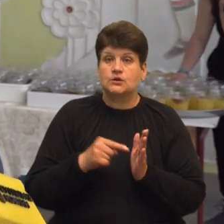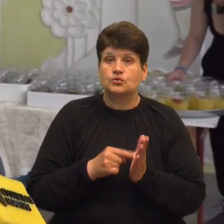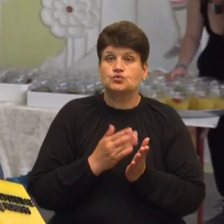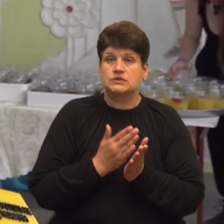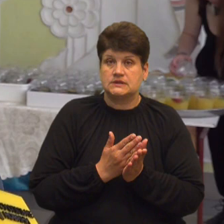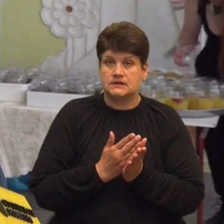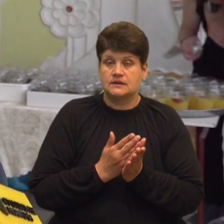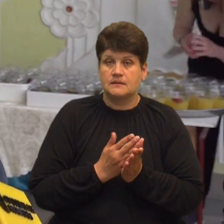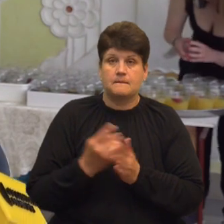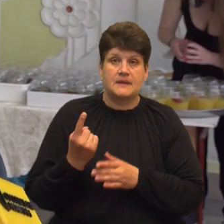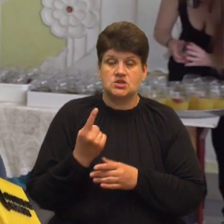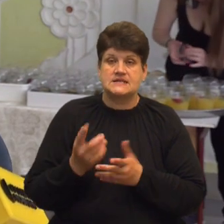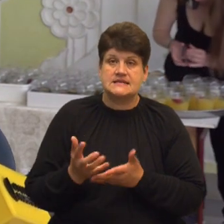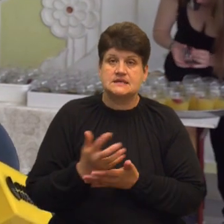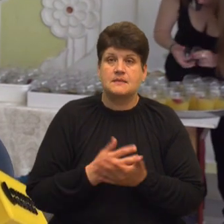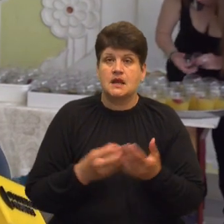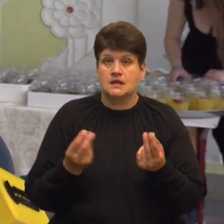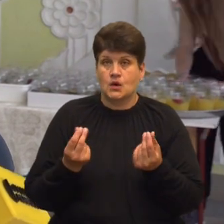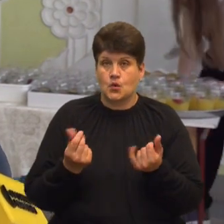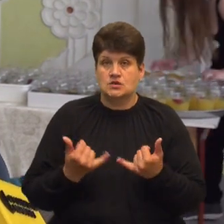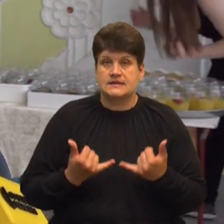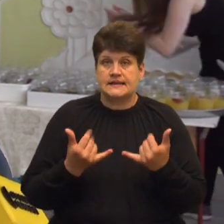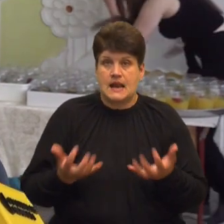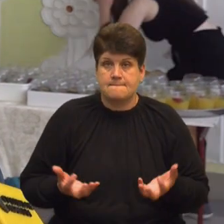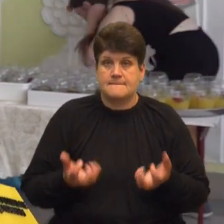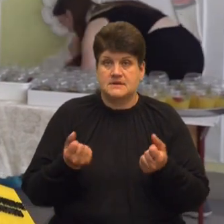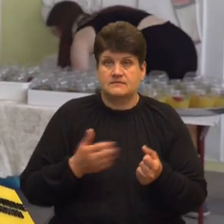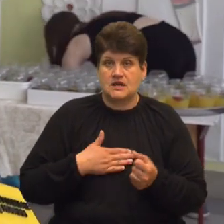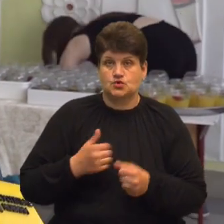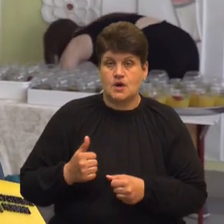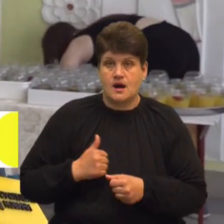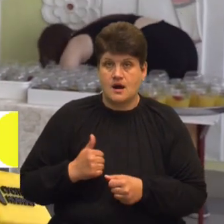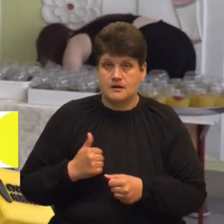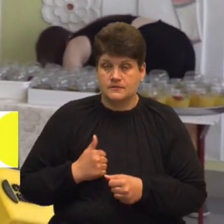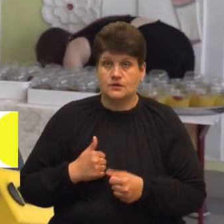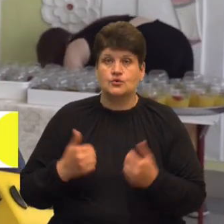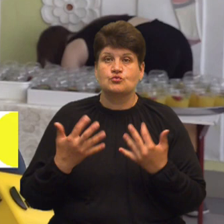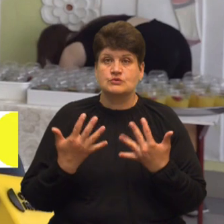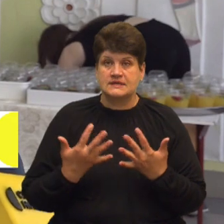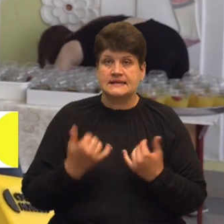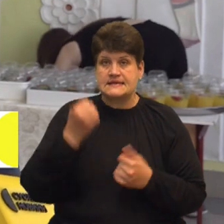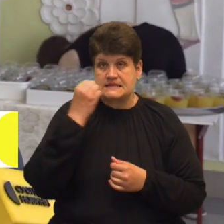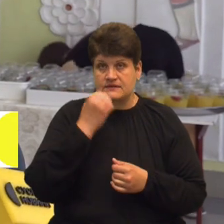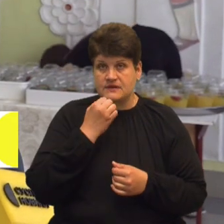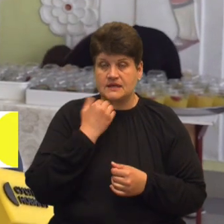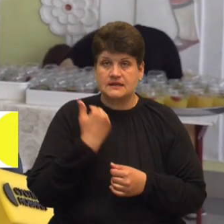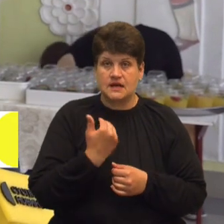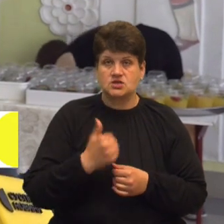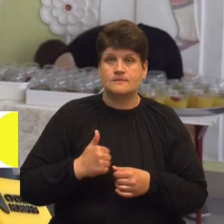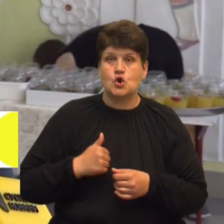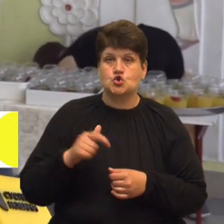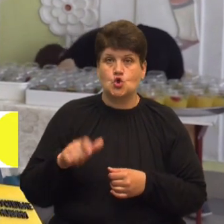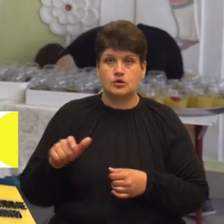вперше, це зібрати кошти для підтримку нашої армії. Оскільки саме завдяки нашим солдатам